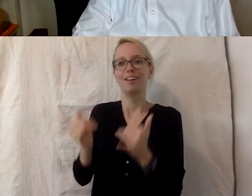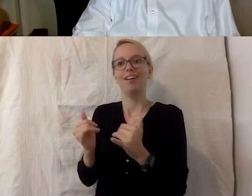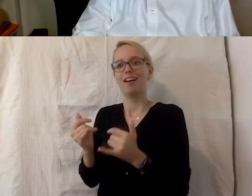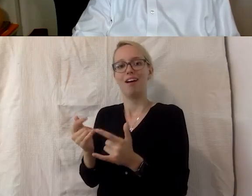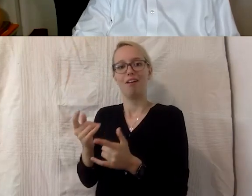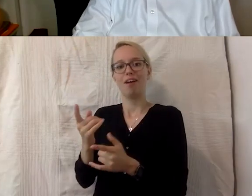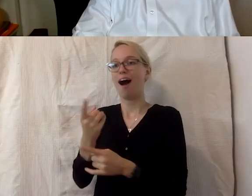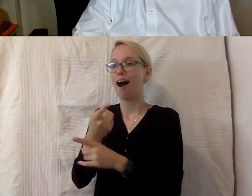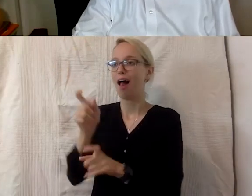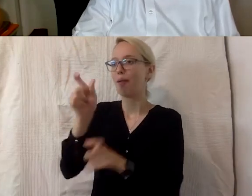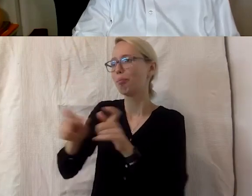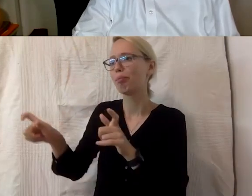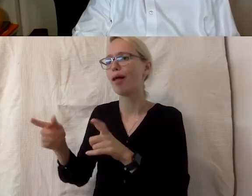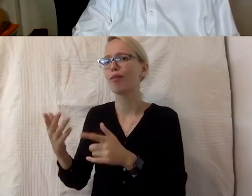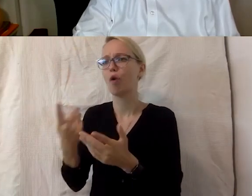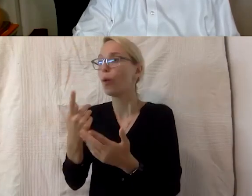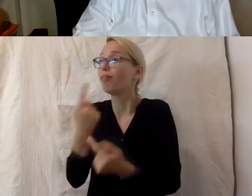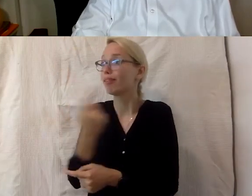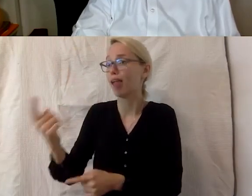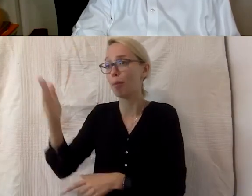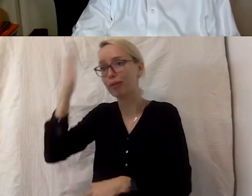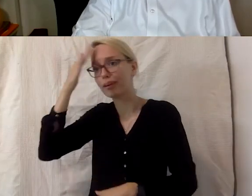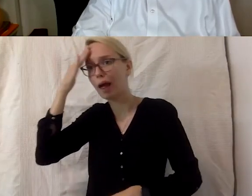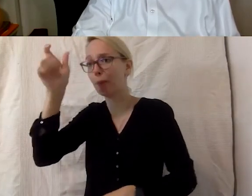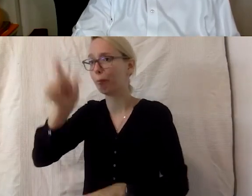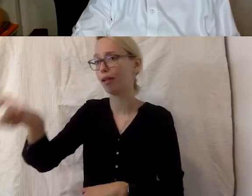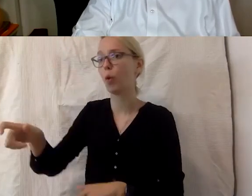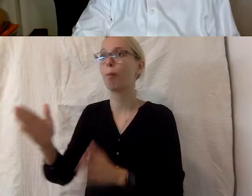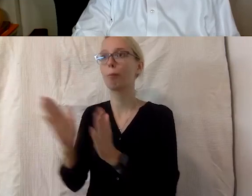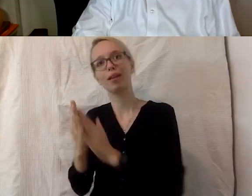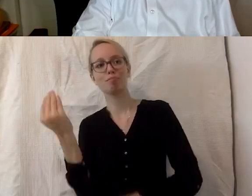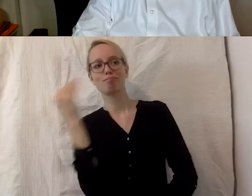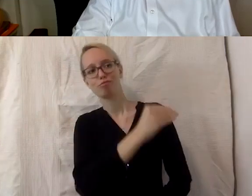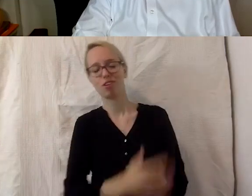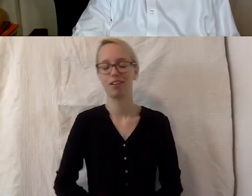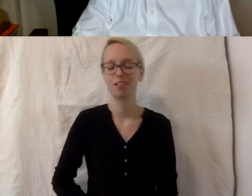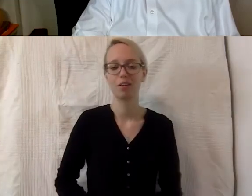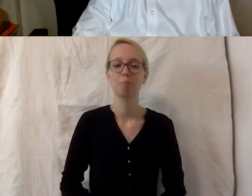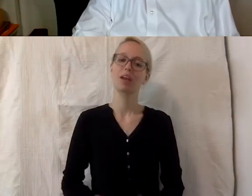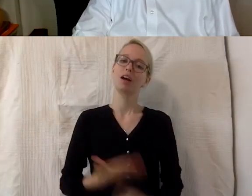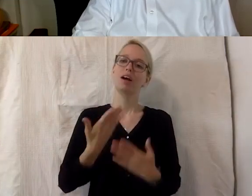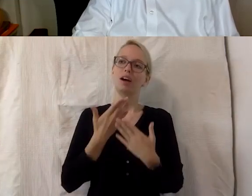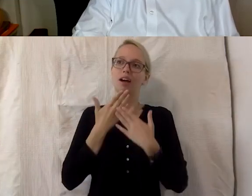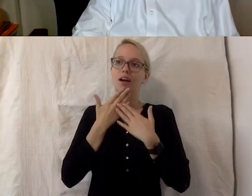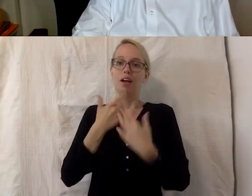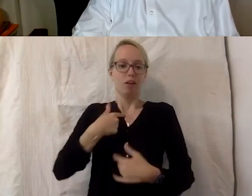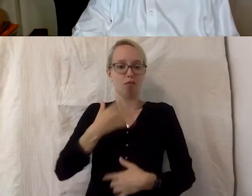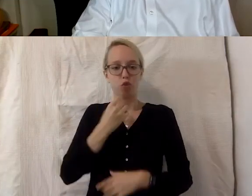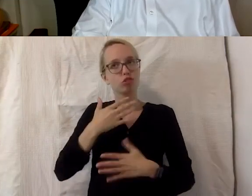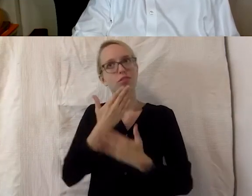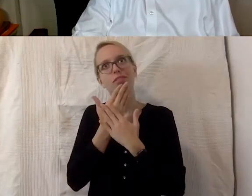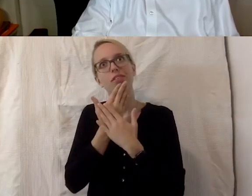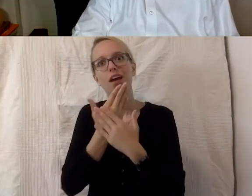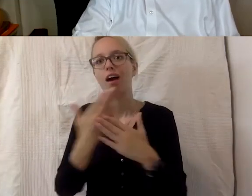eine Person kennt, bitte auf jeden Fall melden. Liebe Verena, lieber Andreas, ich möchte mich ganz, ganz herzlich bei euch